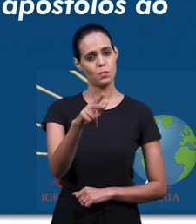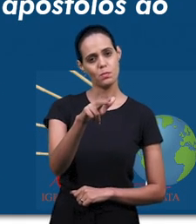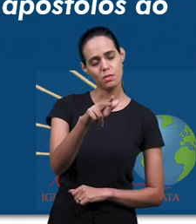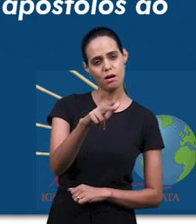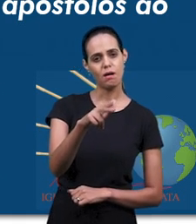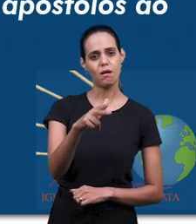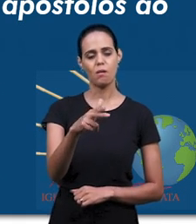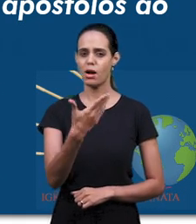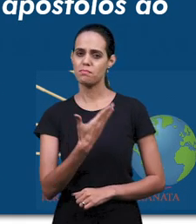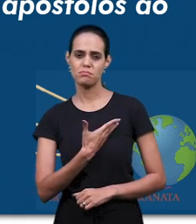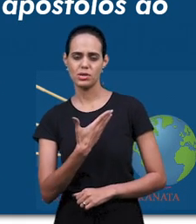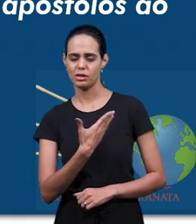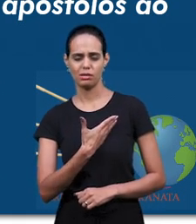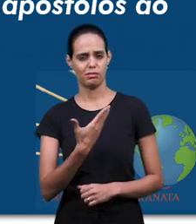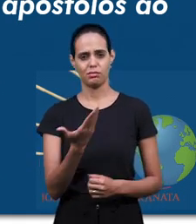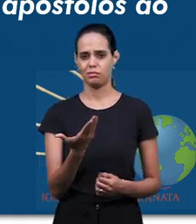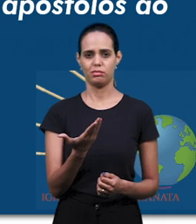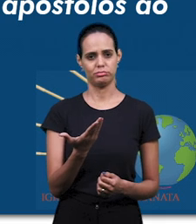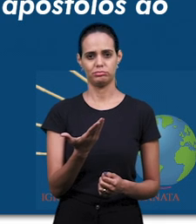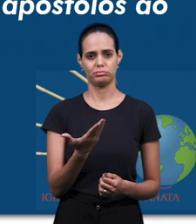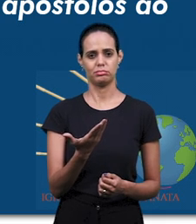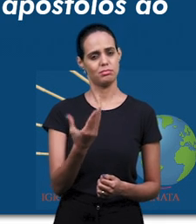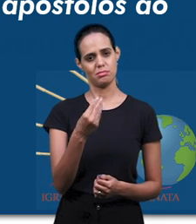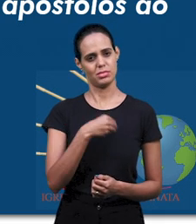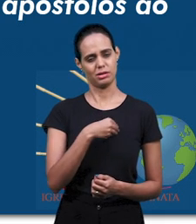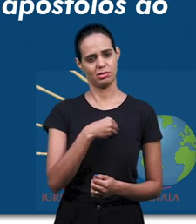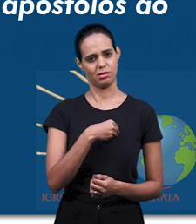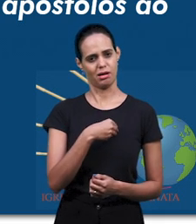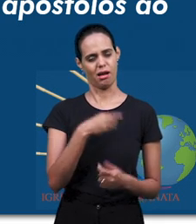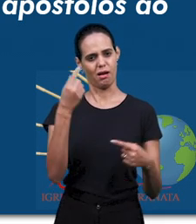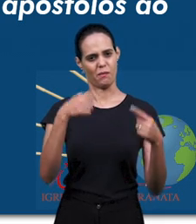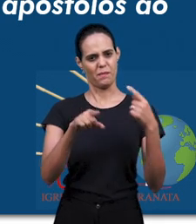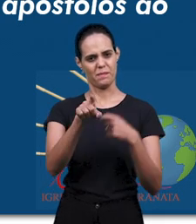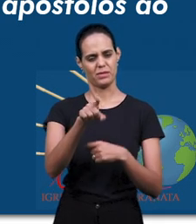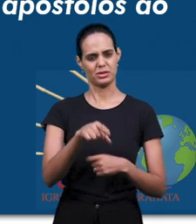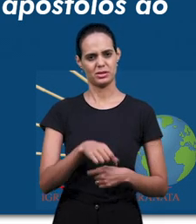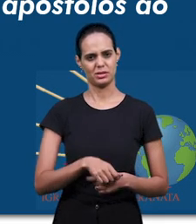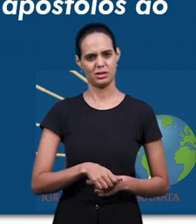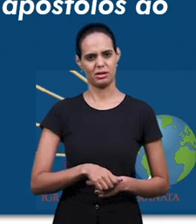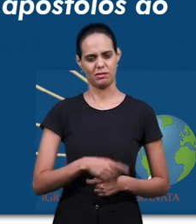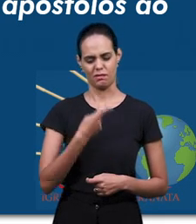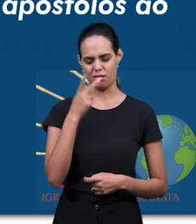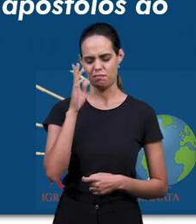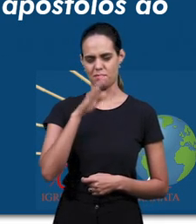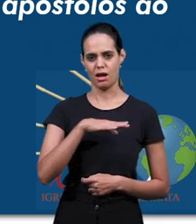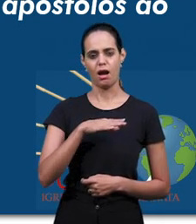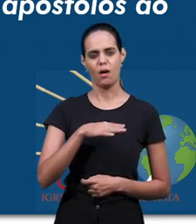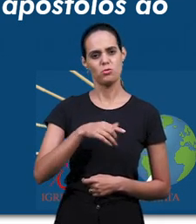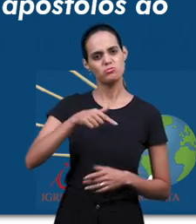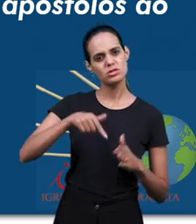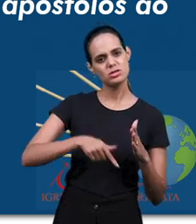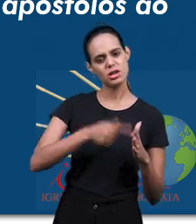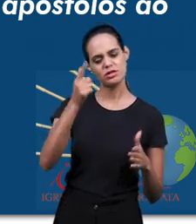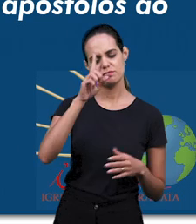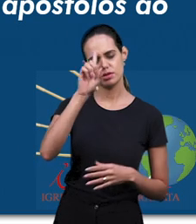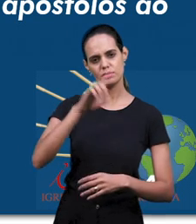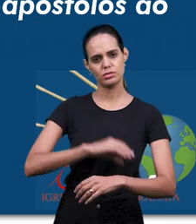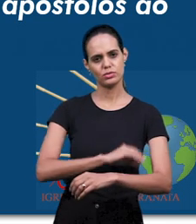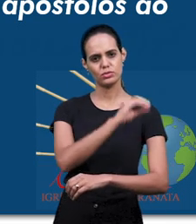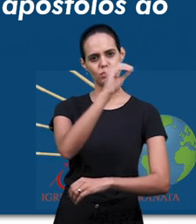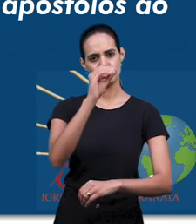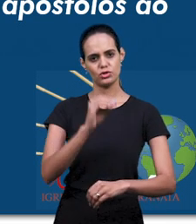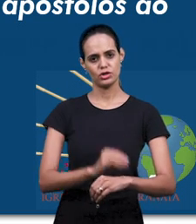и семь раз в день обратится и скажет, каюсь, прости ему.